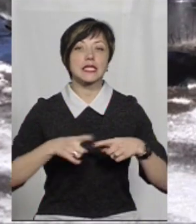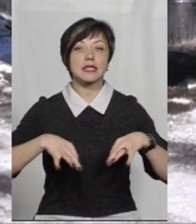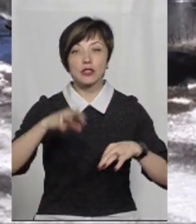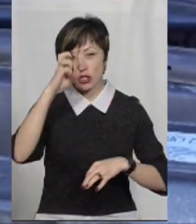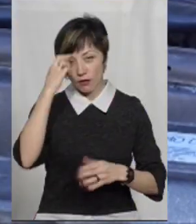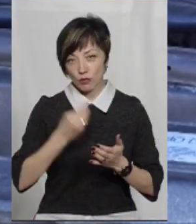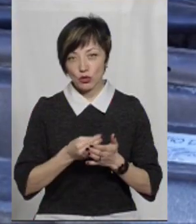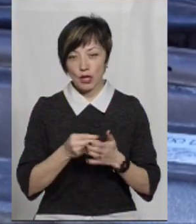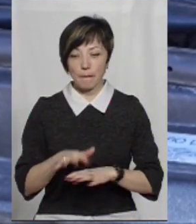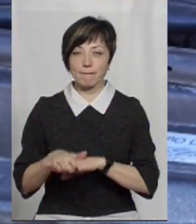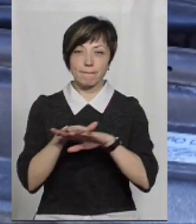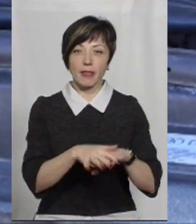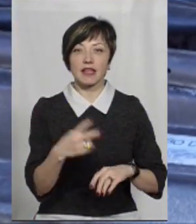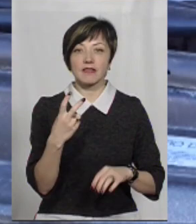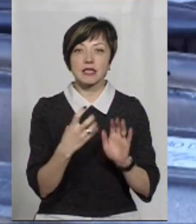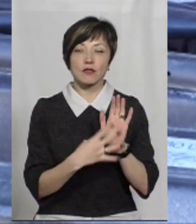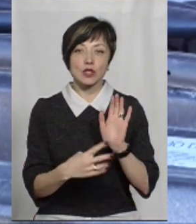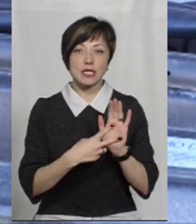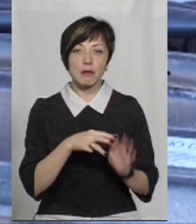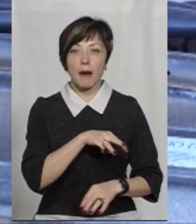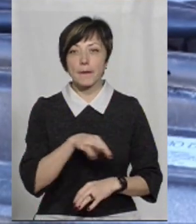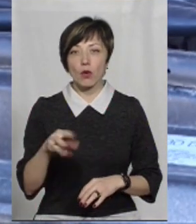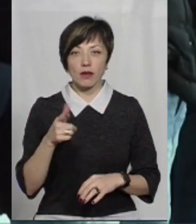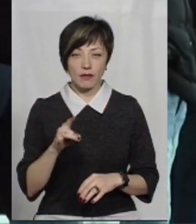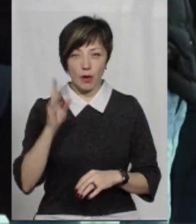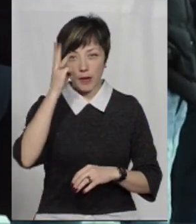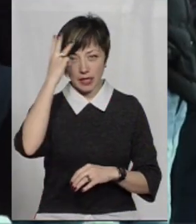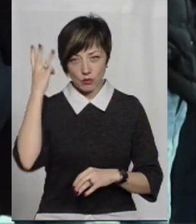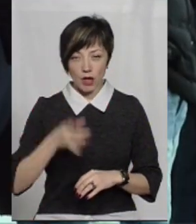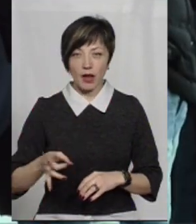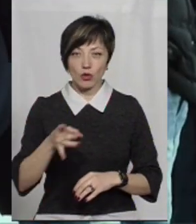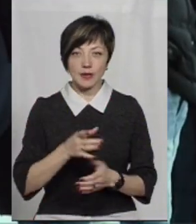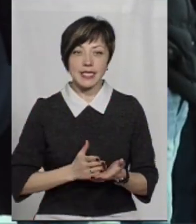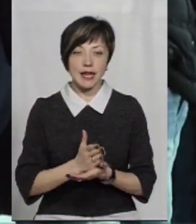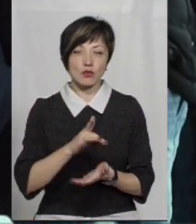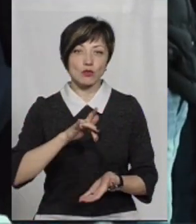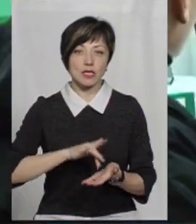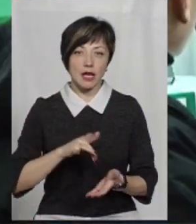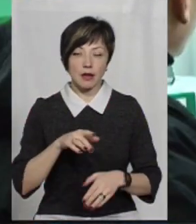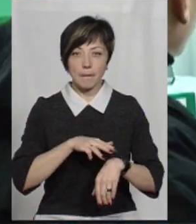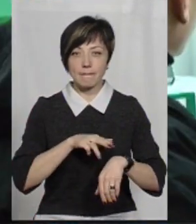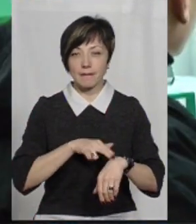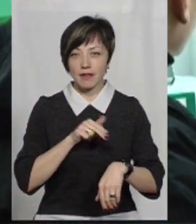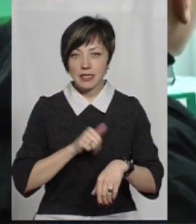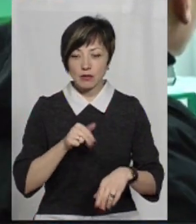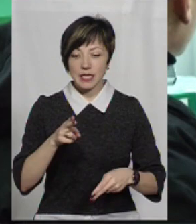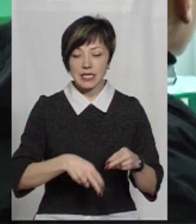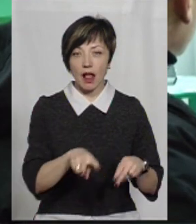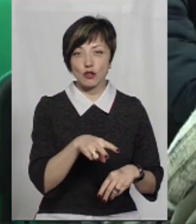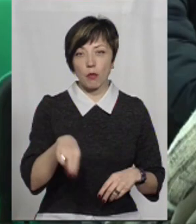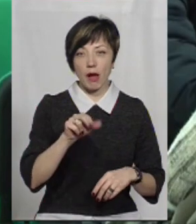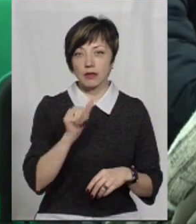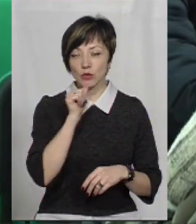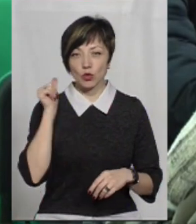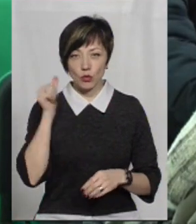державного бюджету перераховано 297 мільйонів гривень. У Хмельницькому регіональному сервісному центрі МВС з кінця листопада минулого року